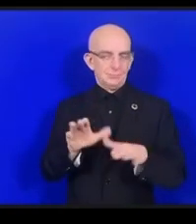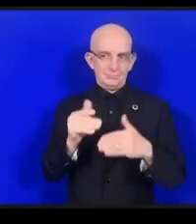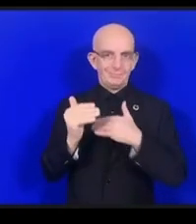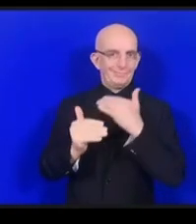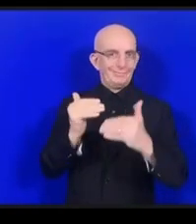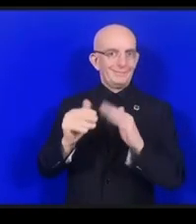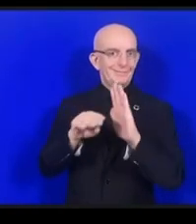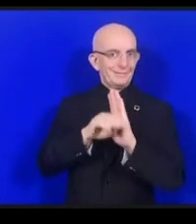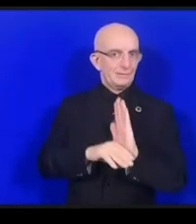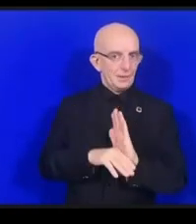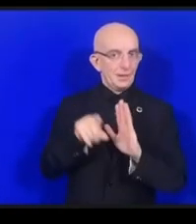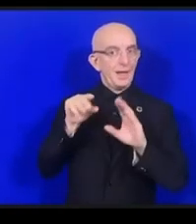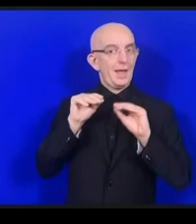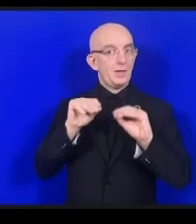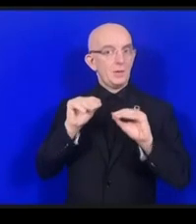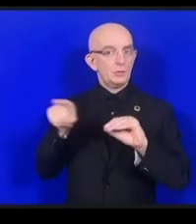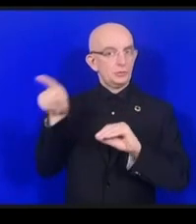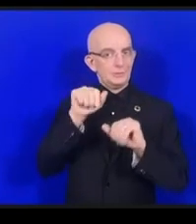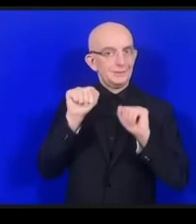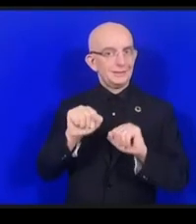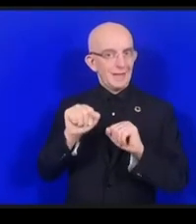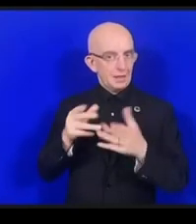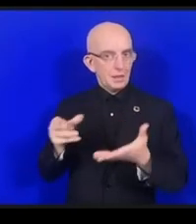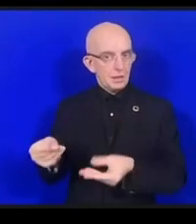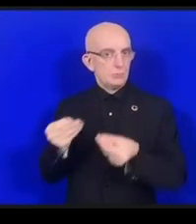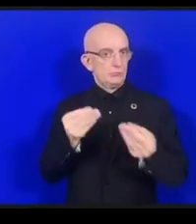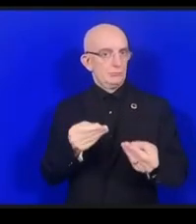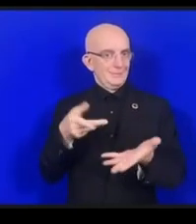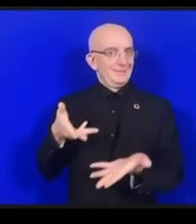ということですそれから別のワーキンググループは